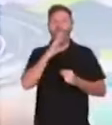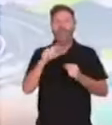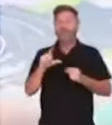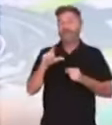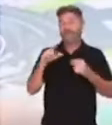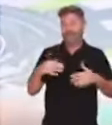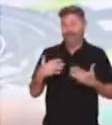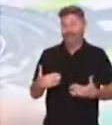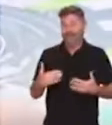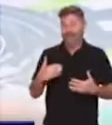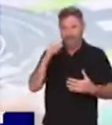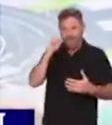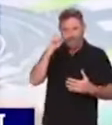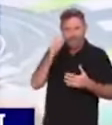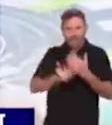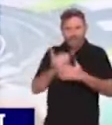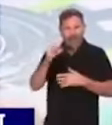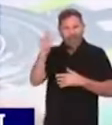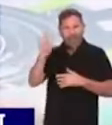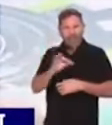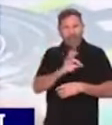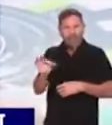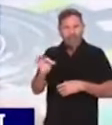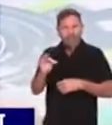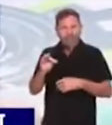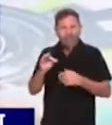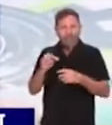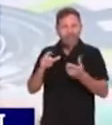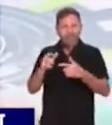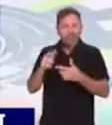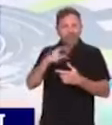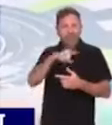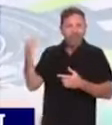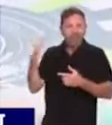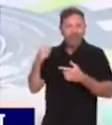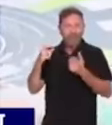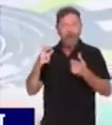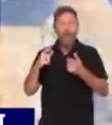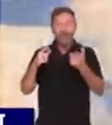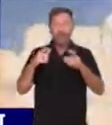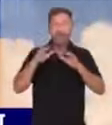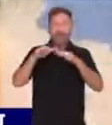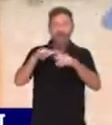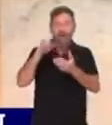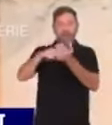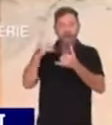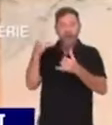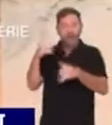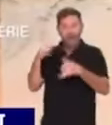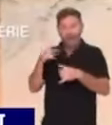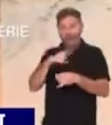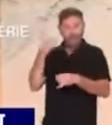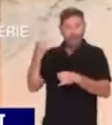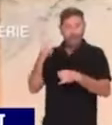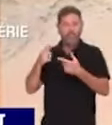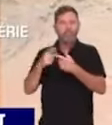Après ce matin, qu'un Français avait été tué alors qu'il faisait du jet-ski au large des côtes algériennes, un deuxième Français a été arrêté et incarcéré